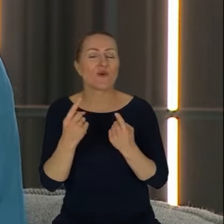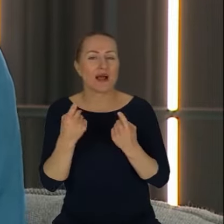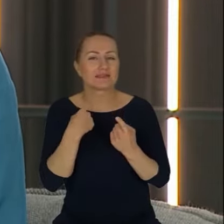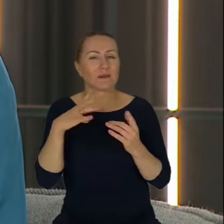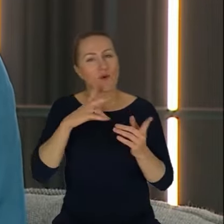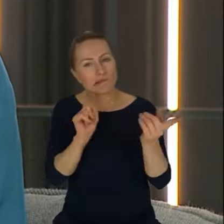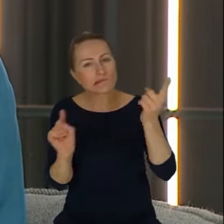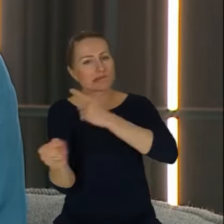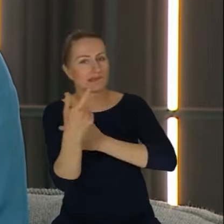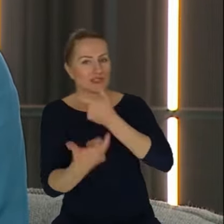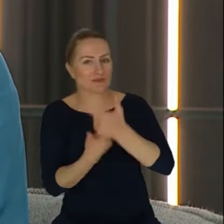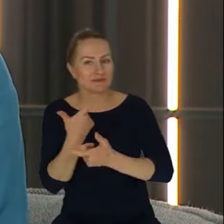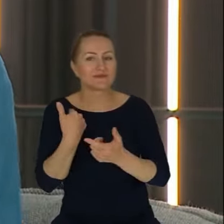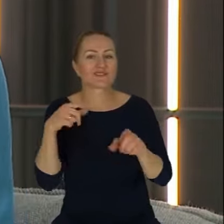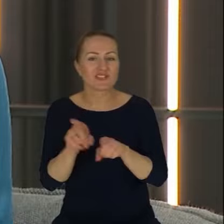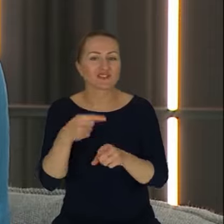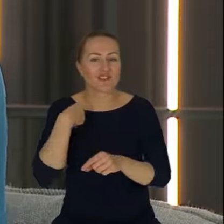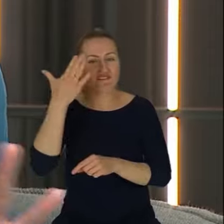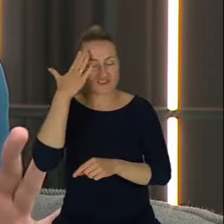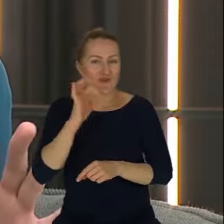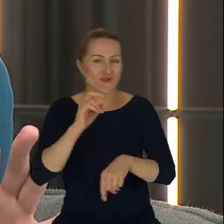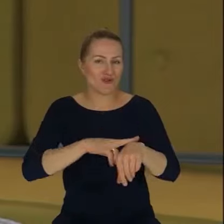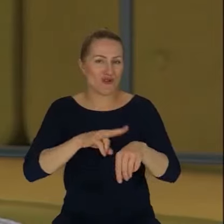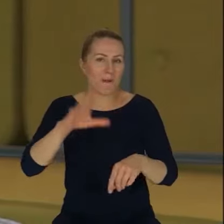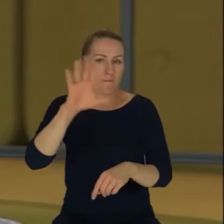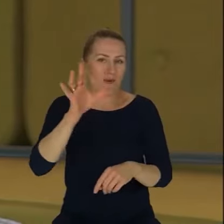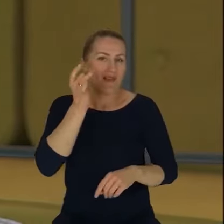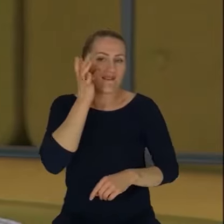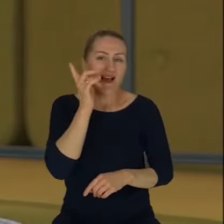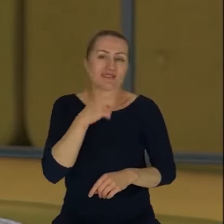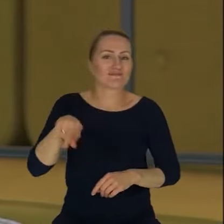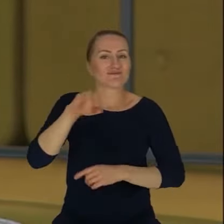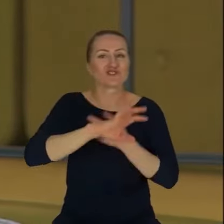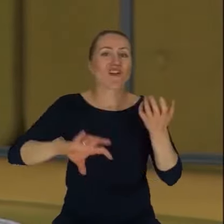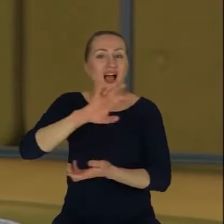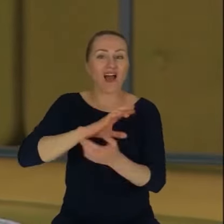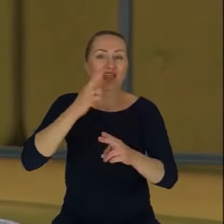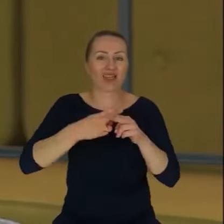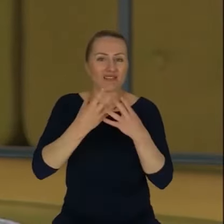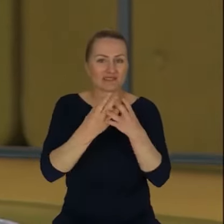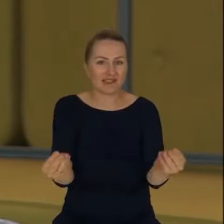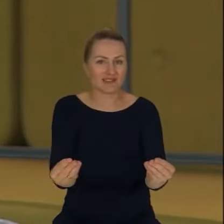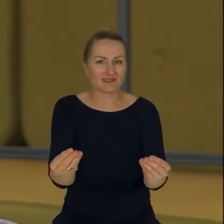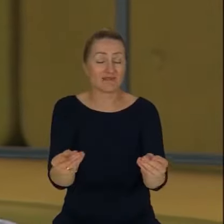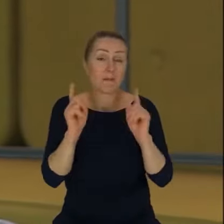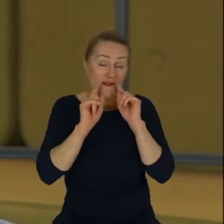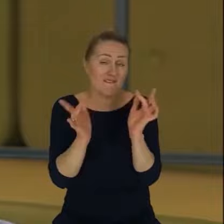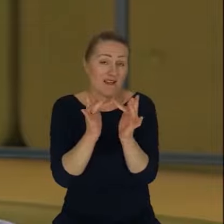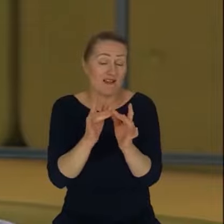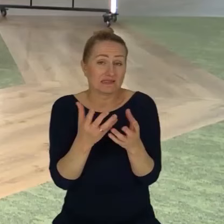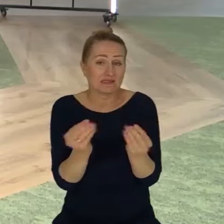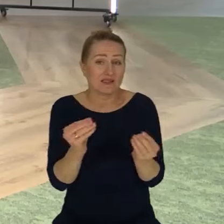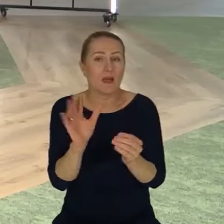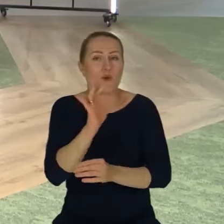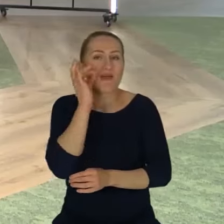I wiedziałam, że o piątej rano po prostu zniknie pewien świat. I on faktycznie zniknął, tak? O piątej rano ja się obudziłam, nastawiłam sobie budzik,